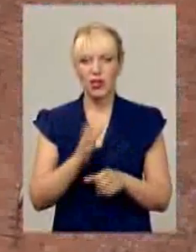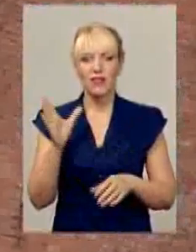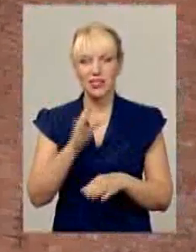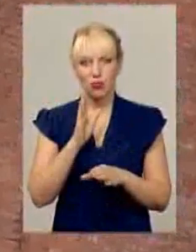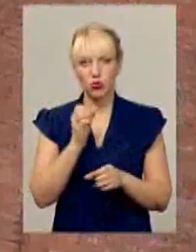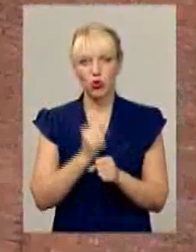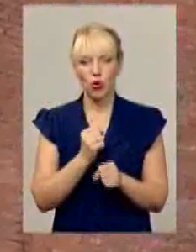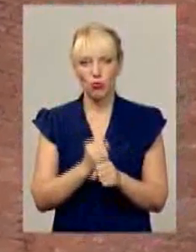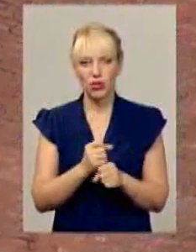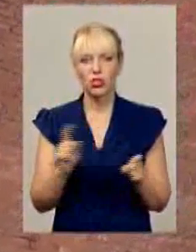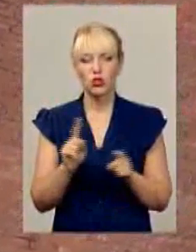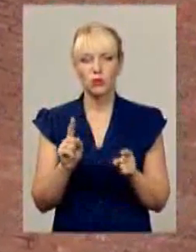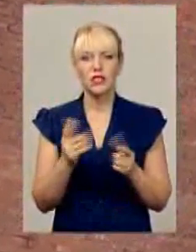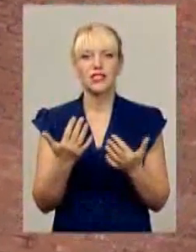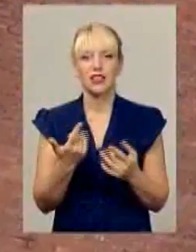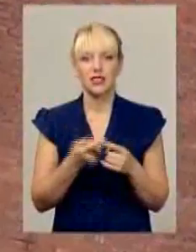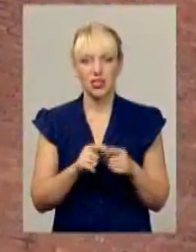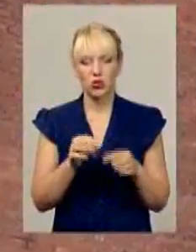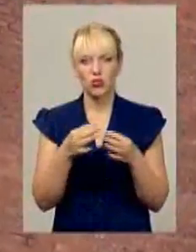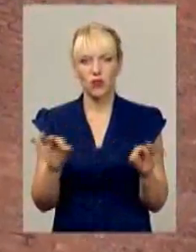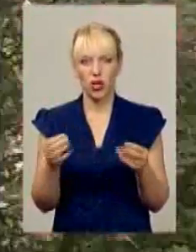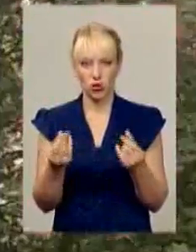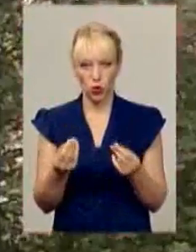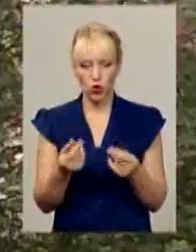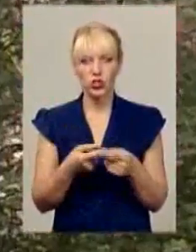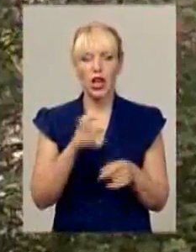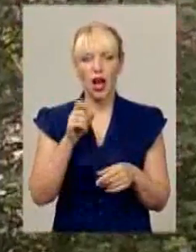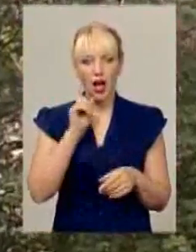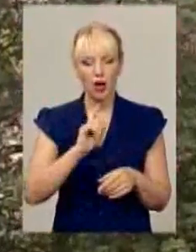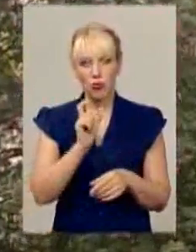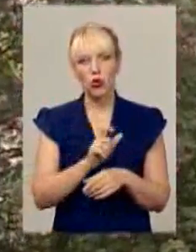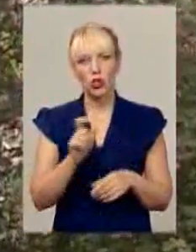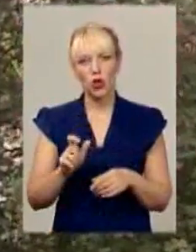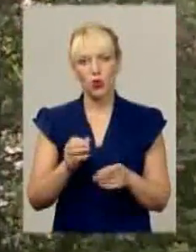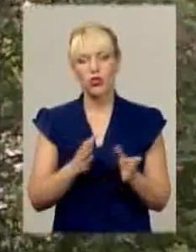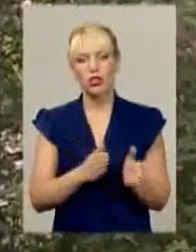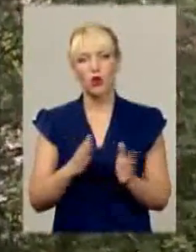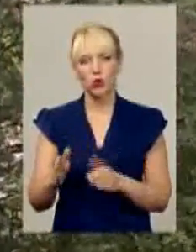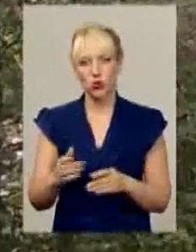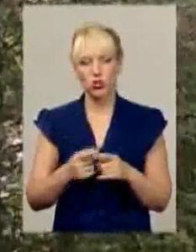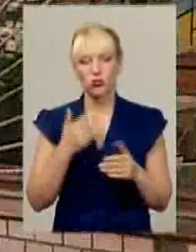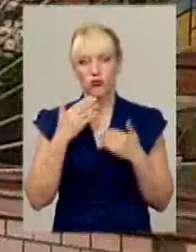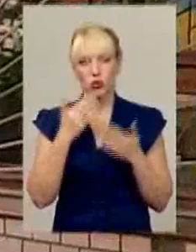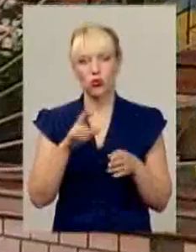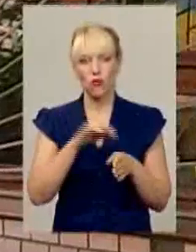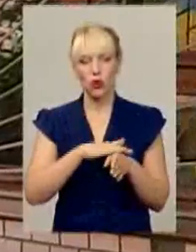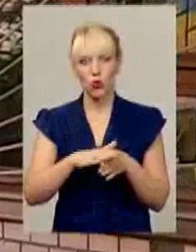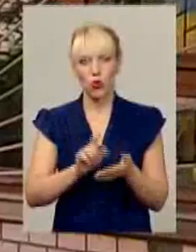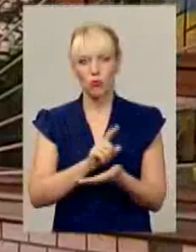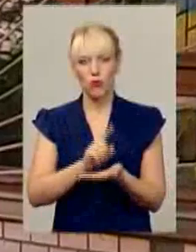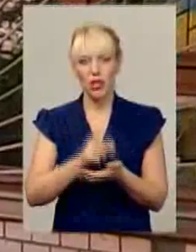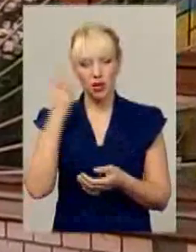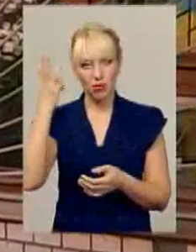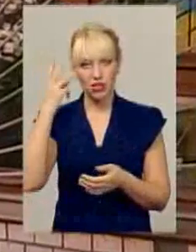можливе, наскільки це дозволяють кошти. Поки що ж мешканці гуртожитку номер 3 на вулиці Інститутській, 12-1, звернулись до виконувачі обов'язків